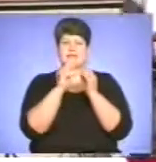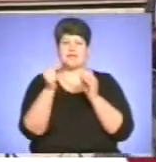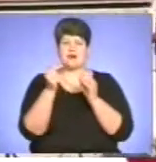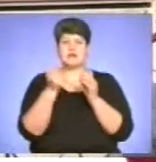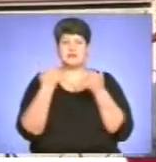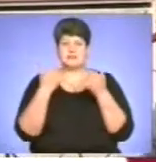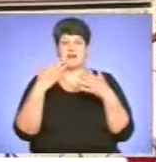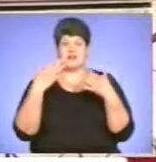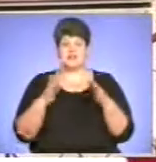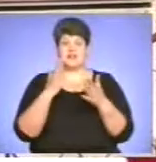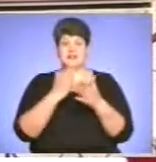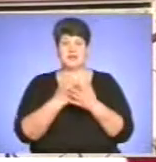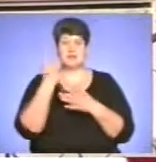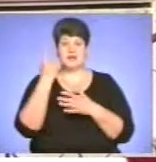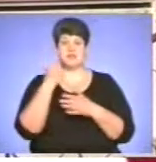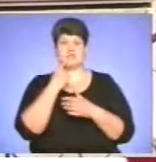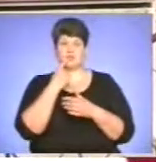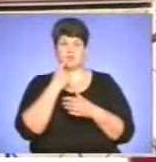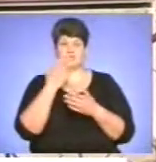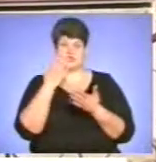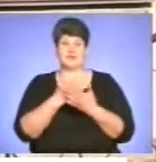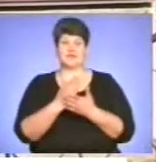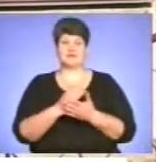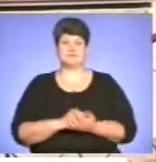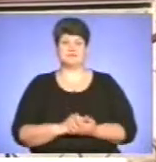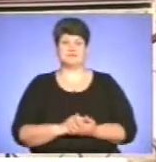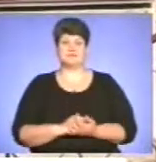Зараз у неї вже є переший зубчик, кажуть працівники відділення.